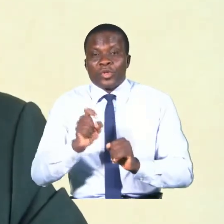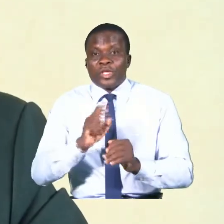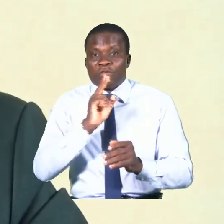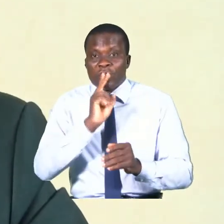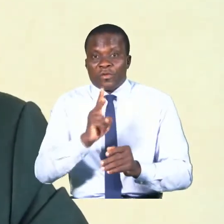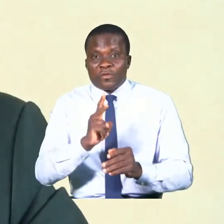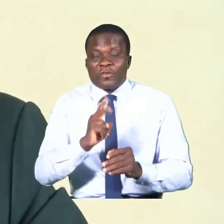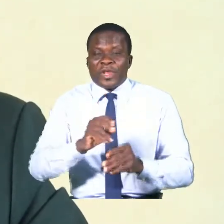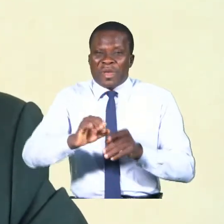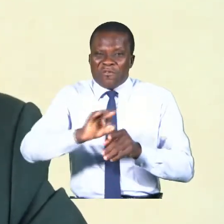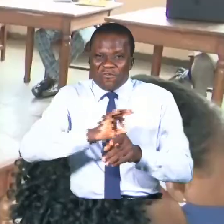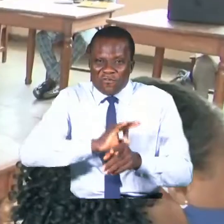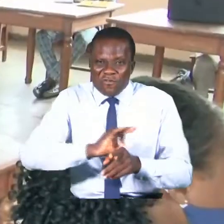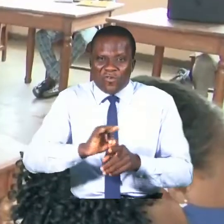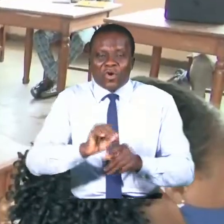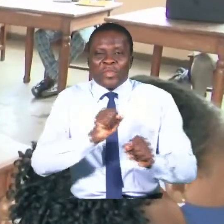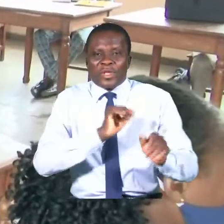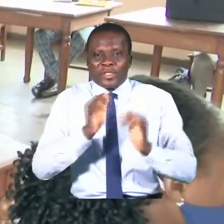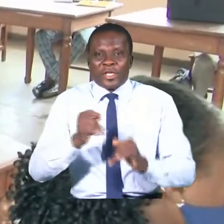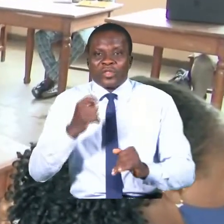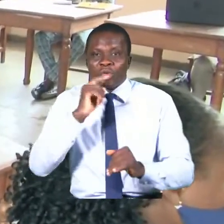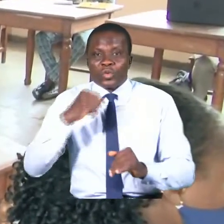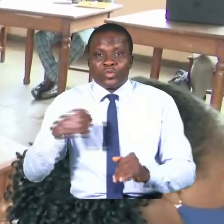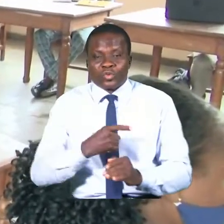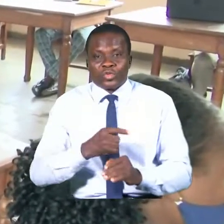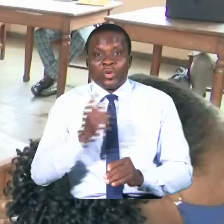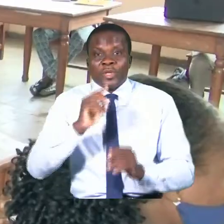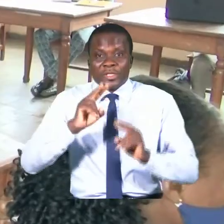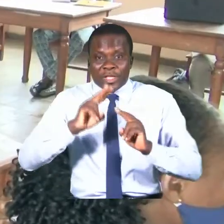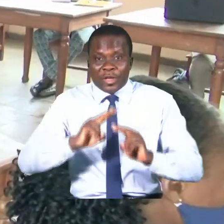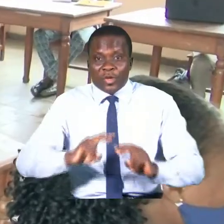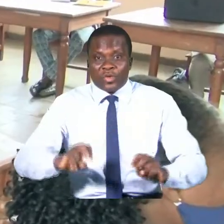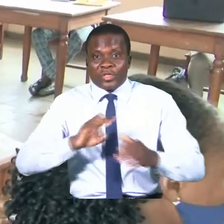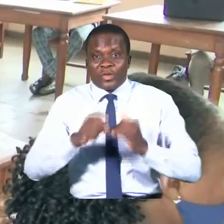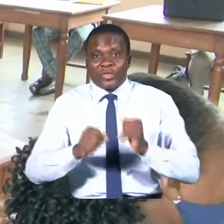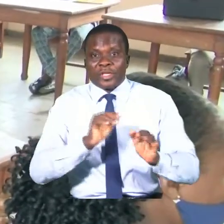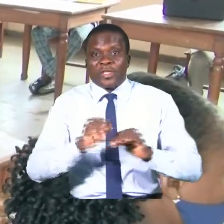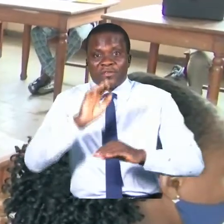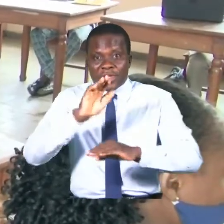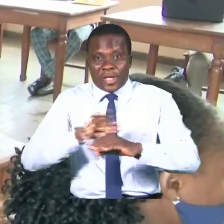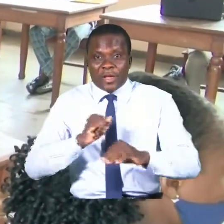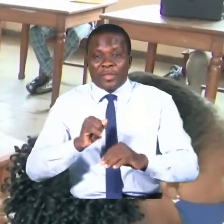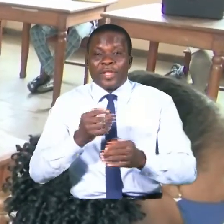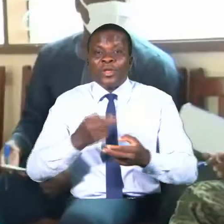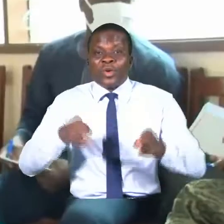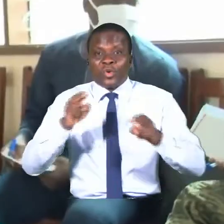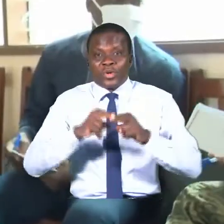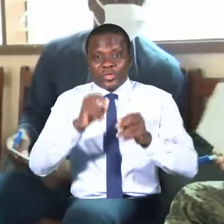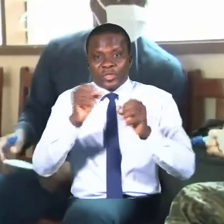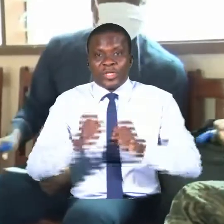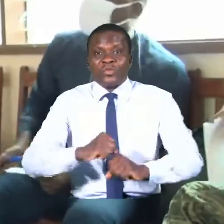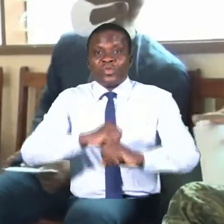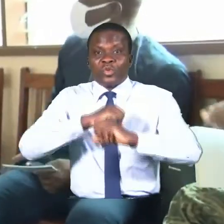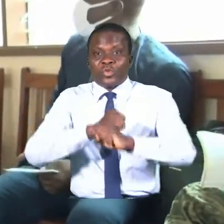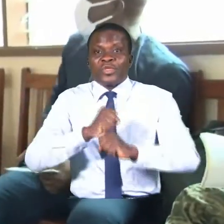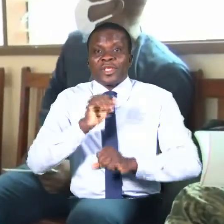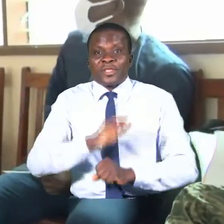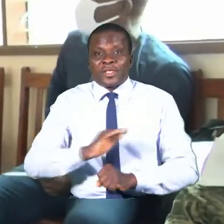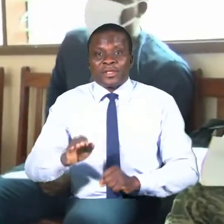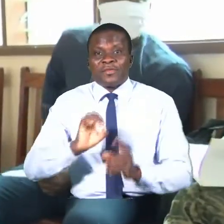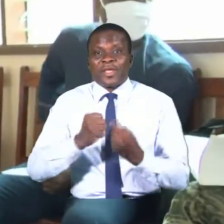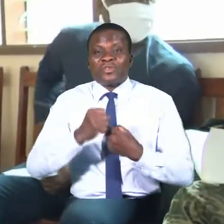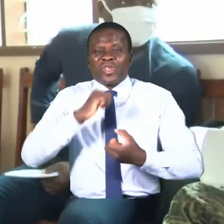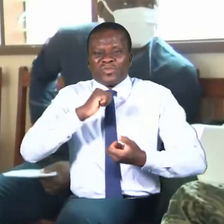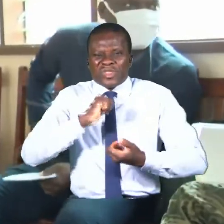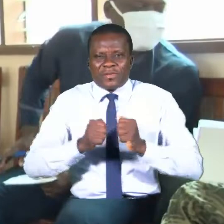former les acteurs que nous sommes. Voilà un diagnostic qui fait appel au réseau des structures de protection des enfants en situation